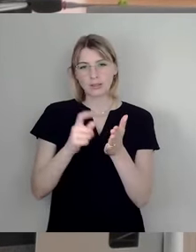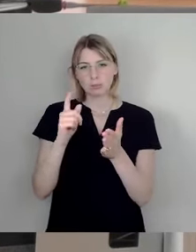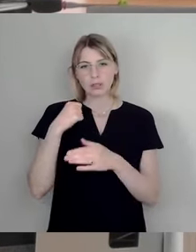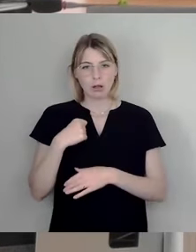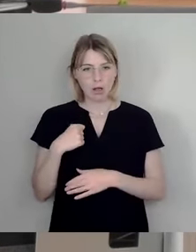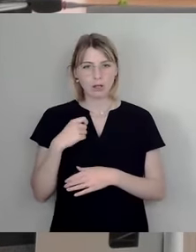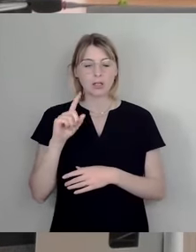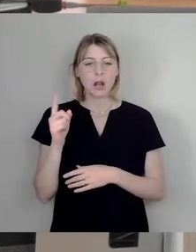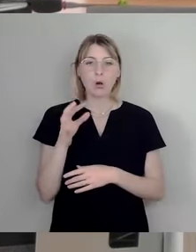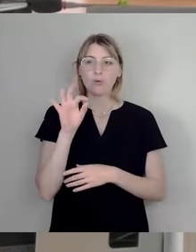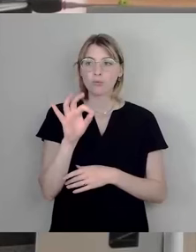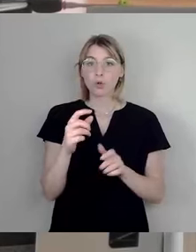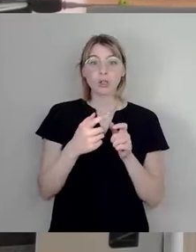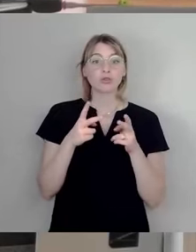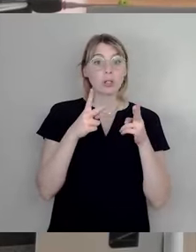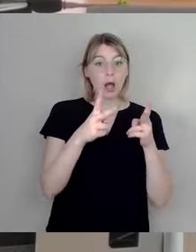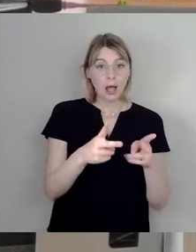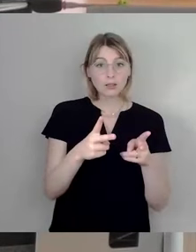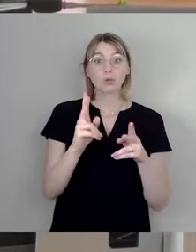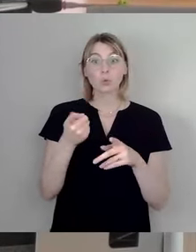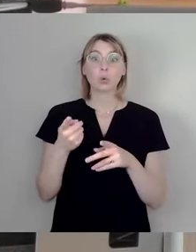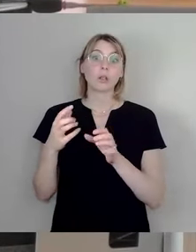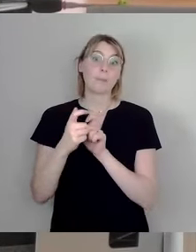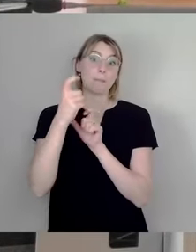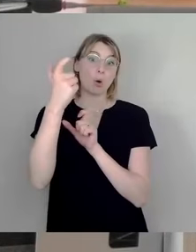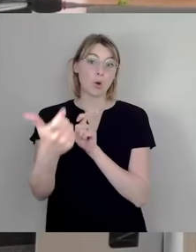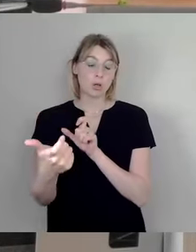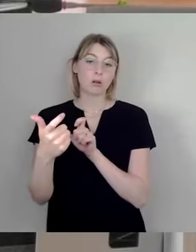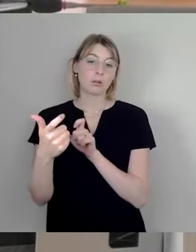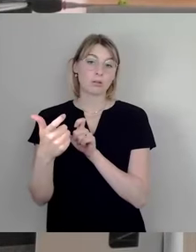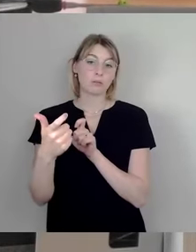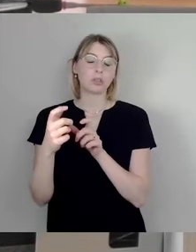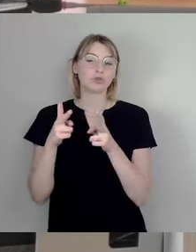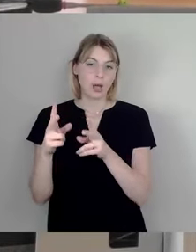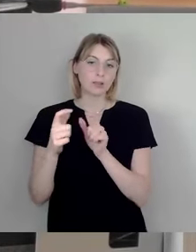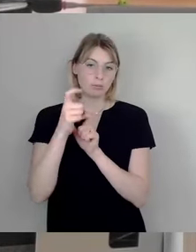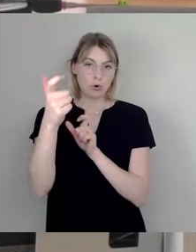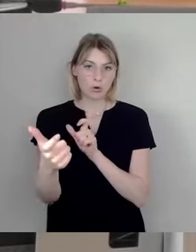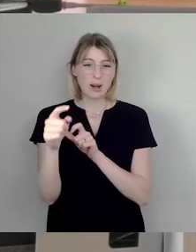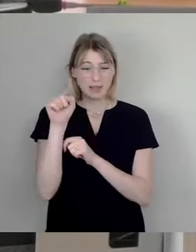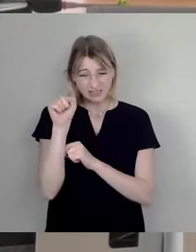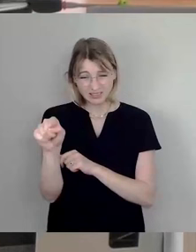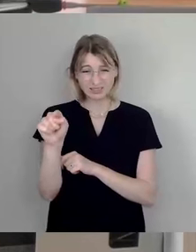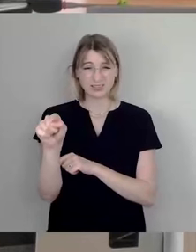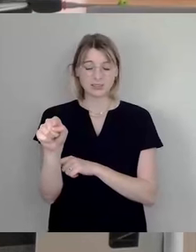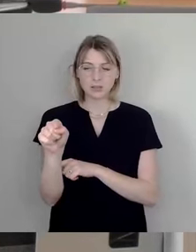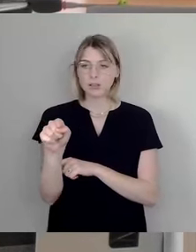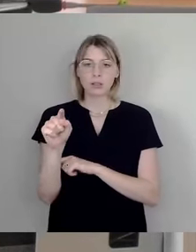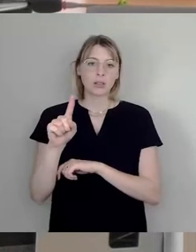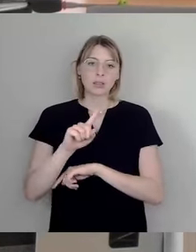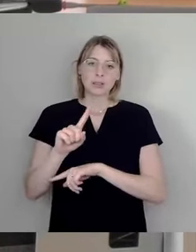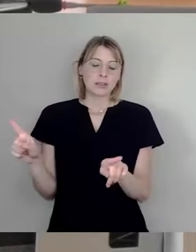Straßenbrücken. Und genau diese Brücken befinden sich häufig in einem schlechten oder nicht ausreichenden baulichen Zustand.